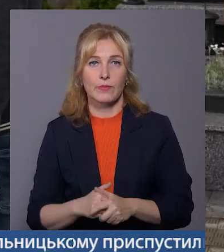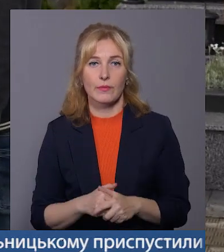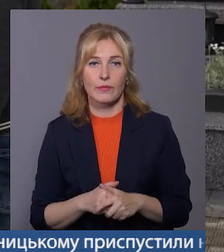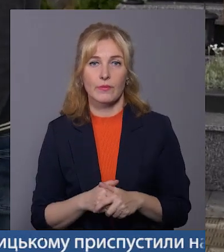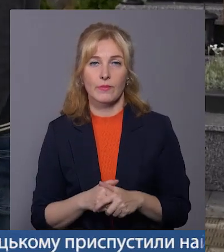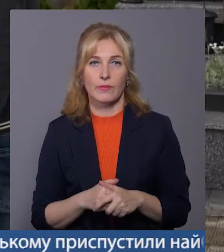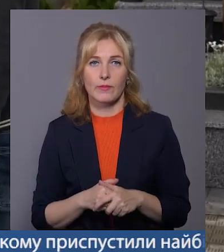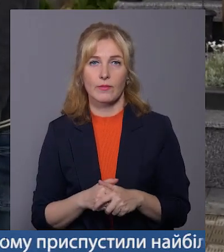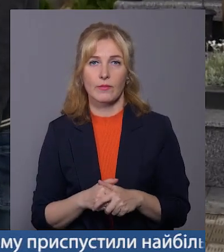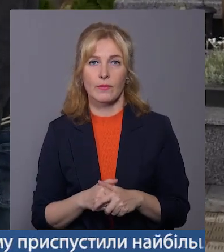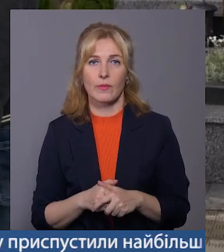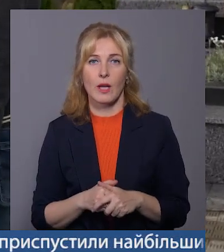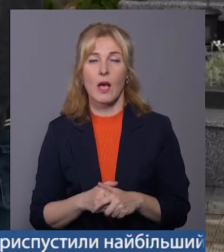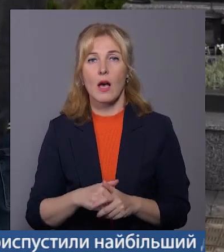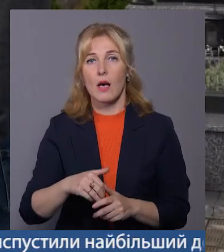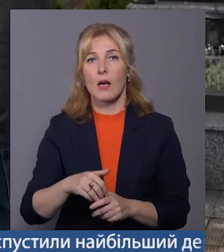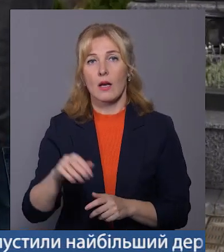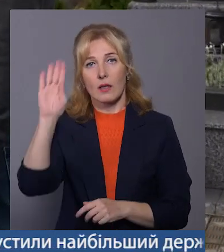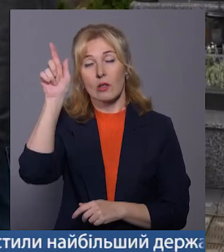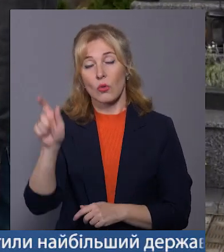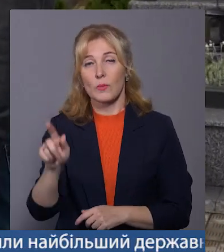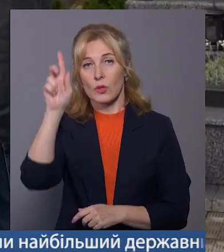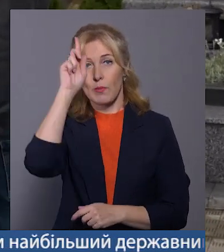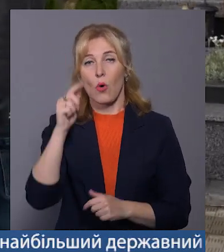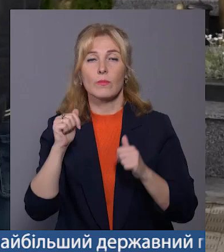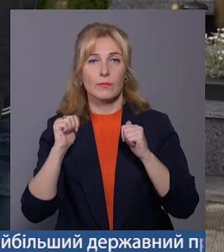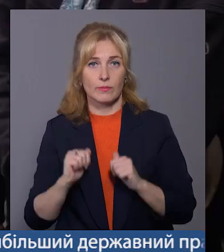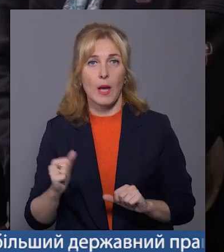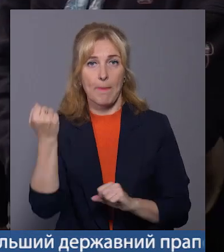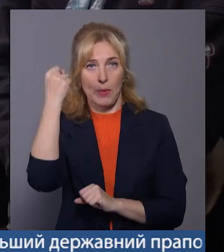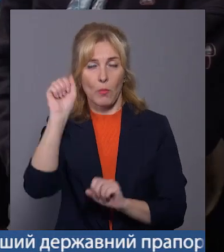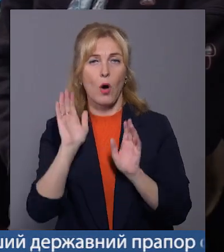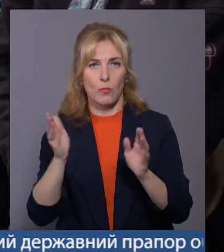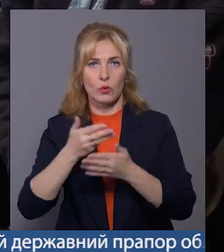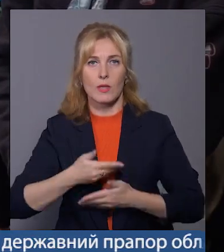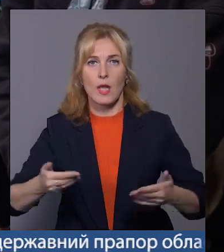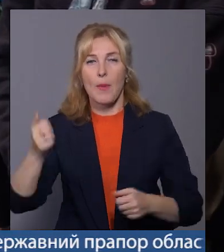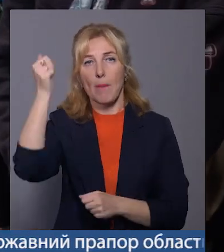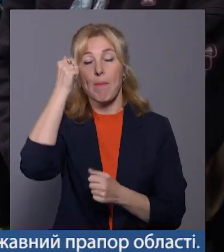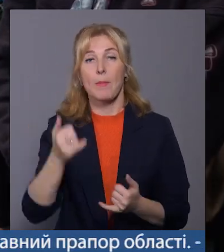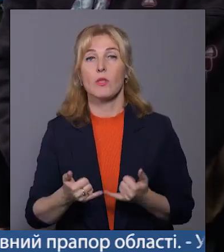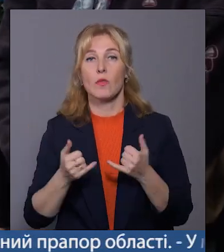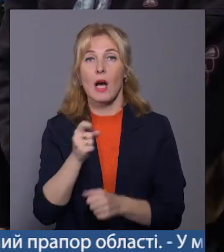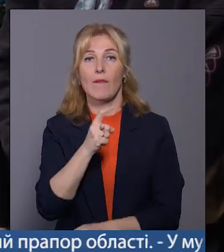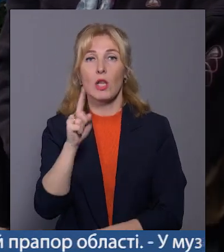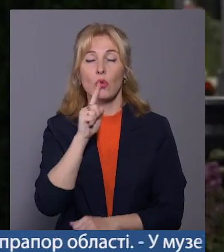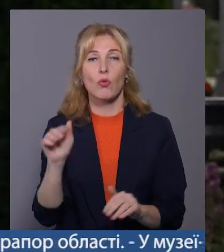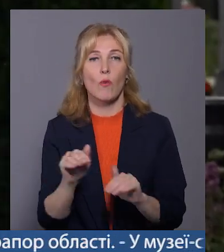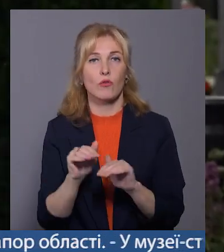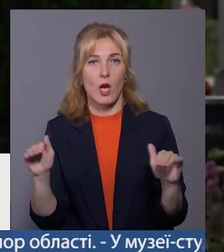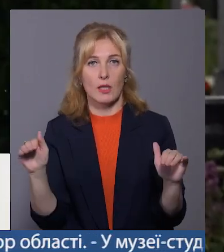Хай всі хлопці з Богом спочивають і довго нас чекають. Перемога буде за нами. Пам'ять героїв шанували хвилиною мовчання.